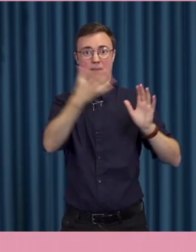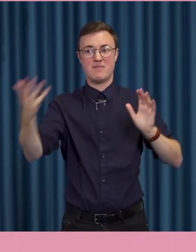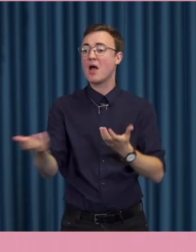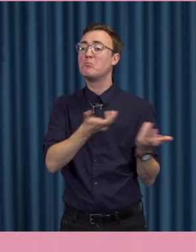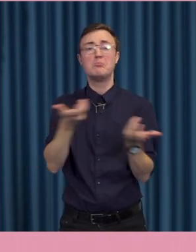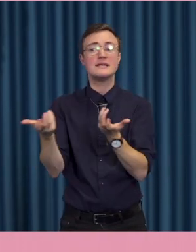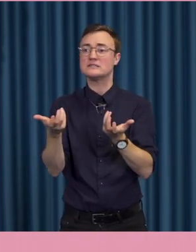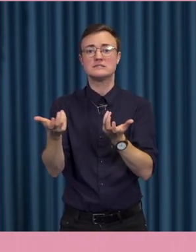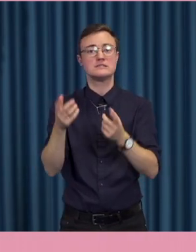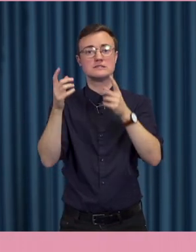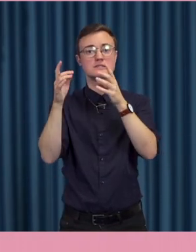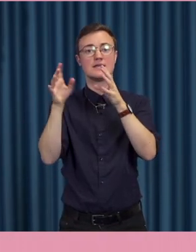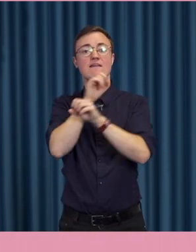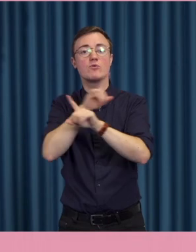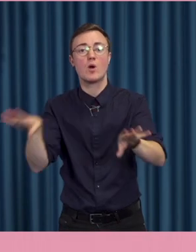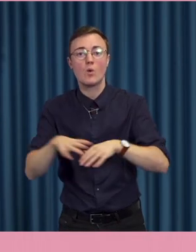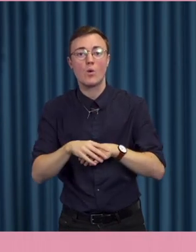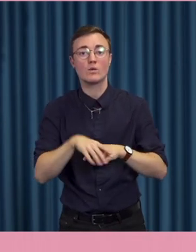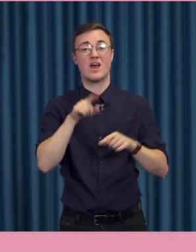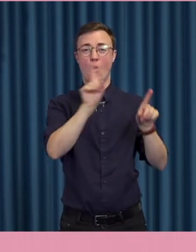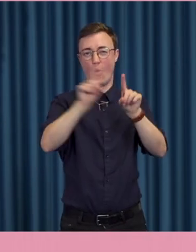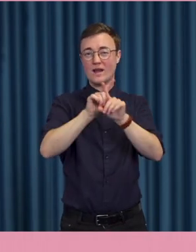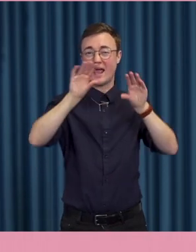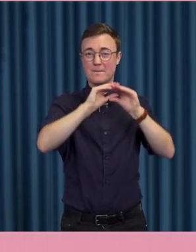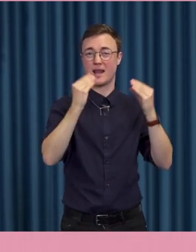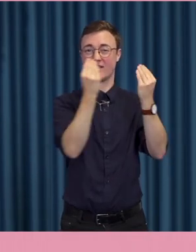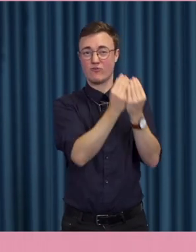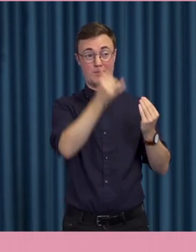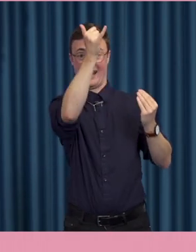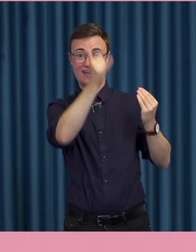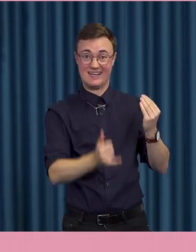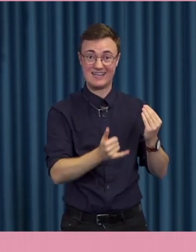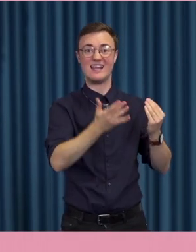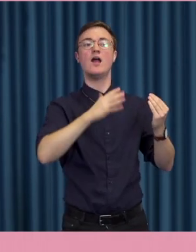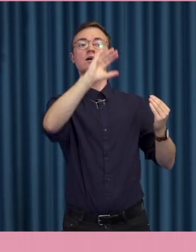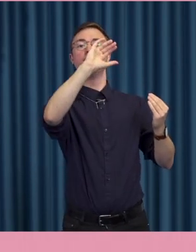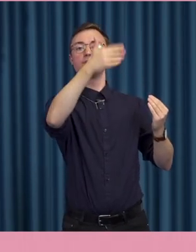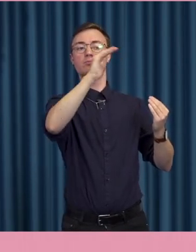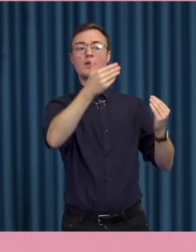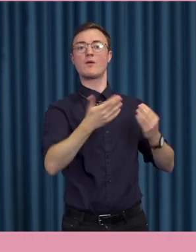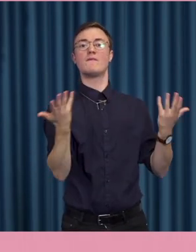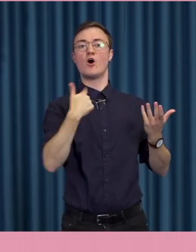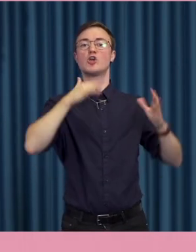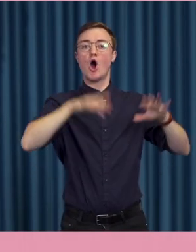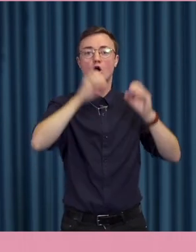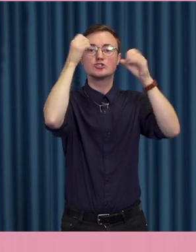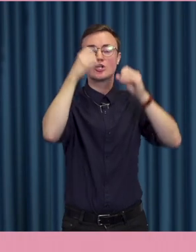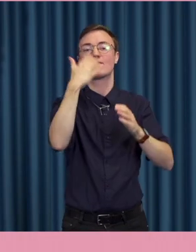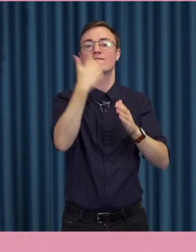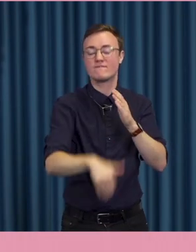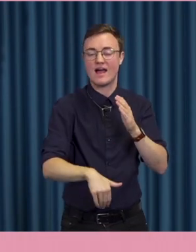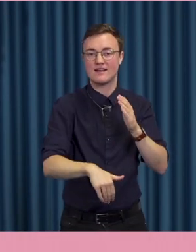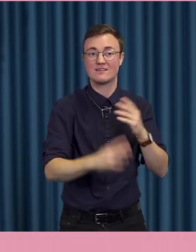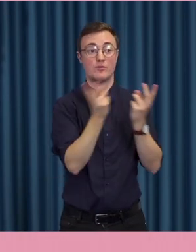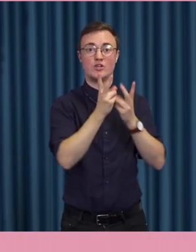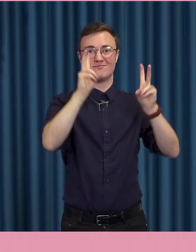Plattformarnas algoritmer är anpassade för att servera oss innehåll som matchar med sånt som vi redan uttryckt intresse för. Vilket i värsta fall kan leda till att vi fastnar i så